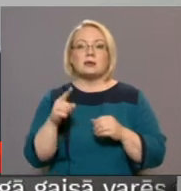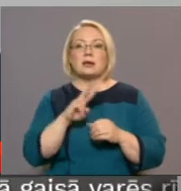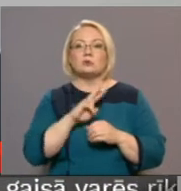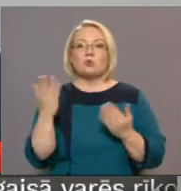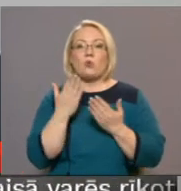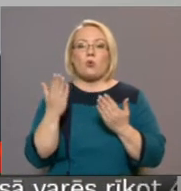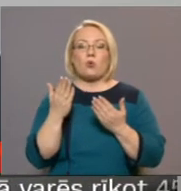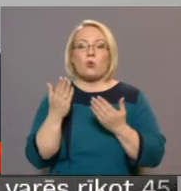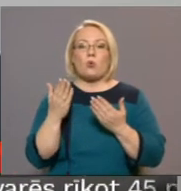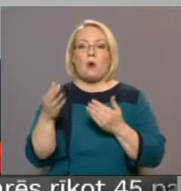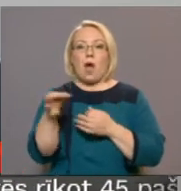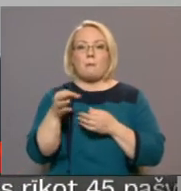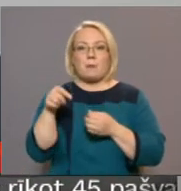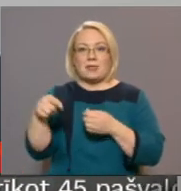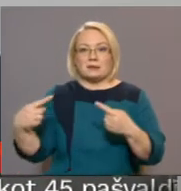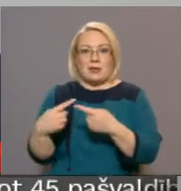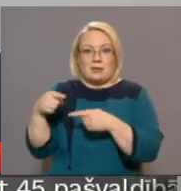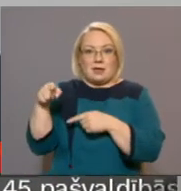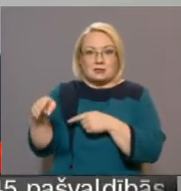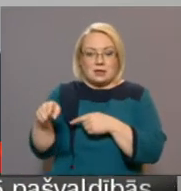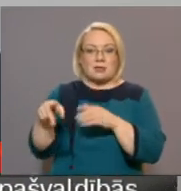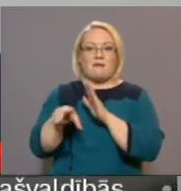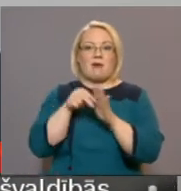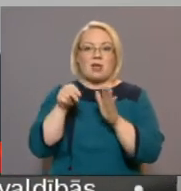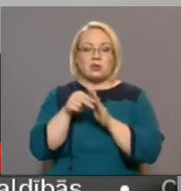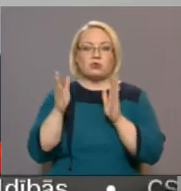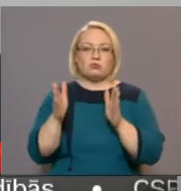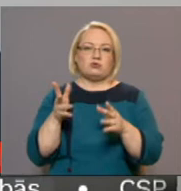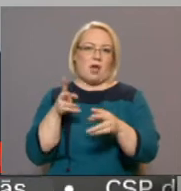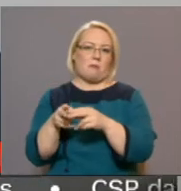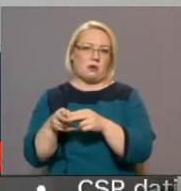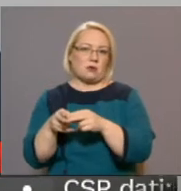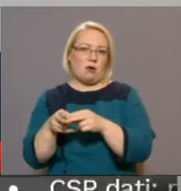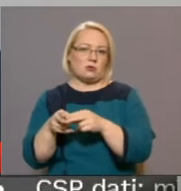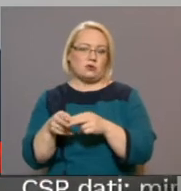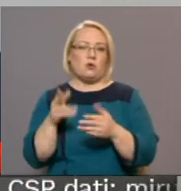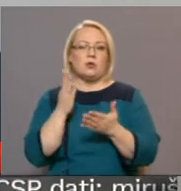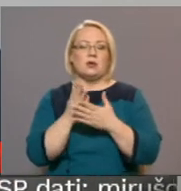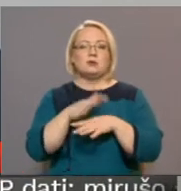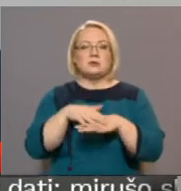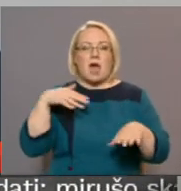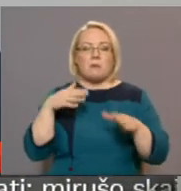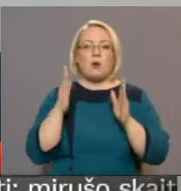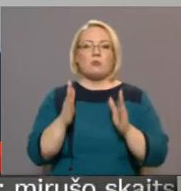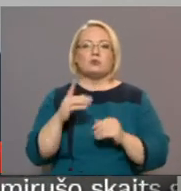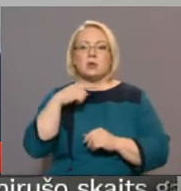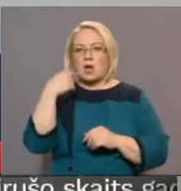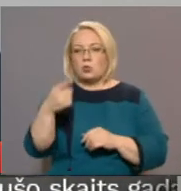vēlēšanu sagatavošanā būs jāpartauts. Un tiks saimai būs jānosaka